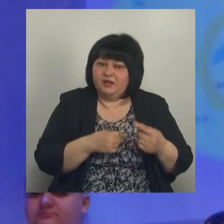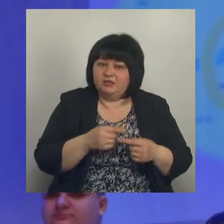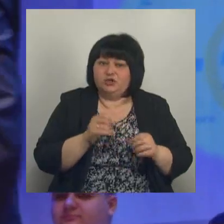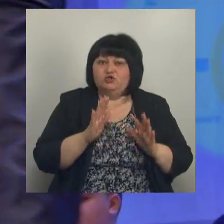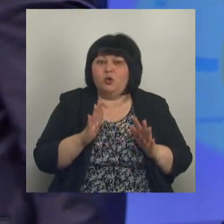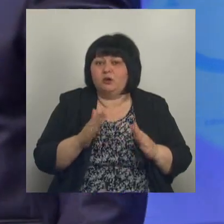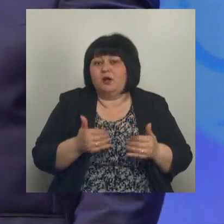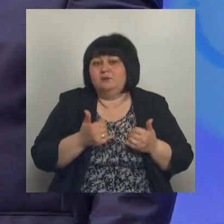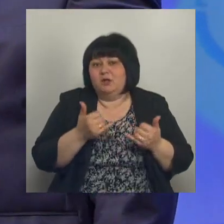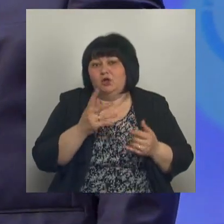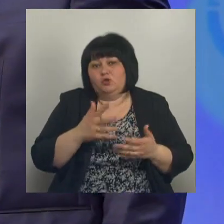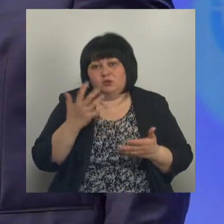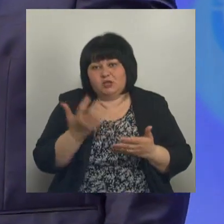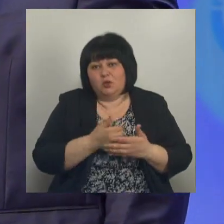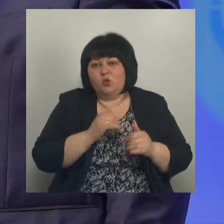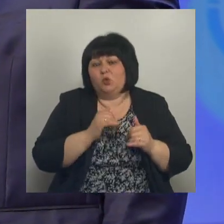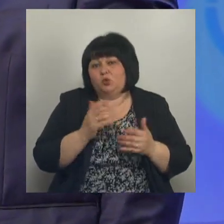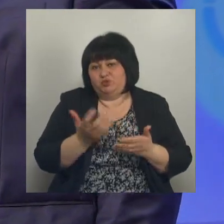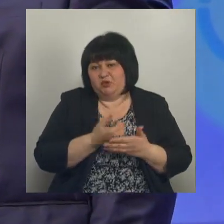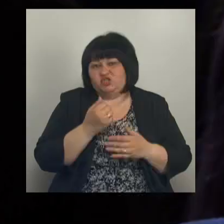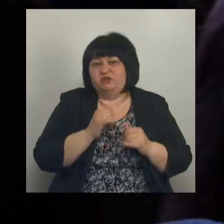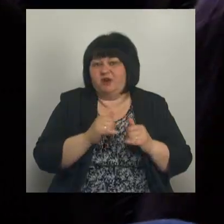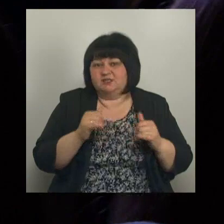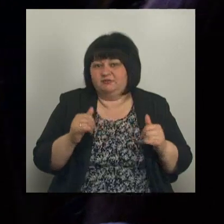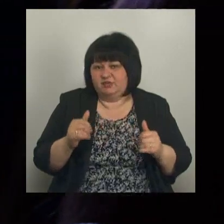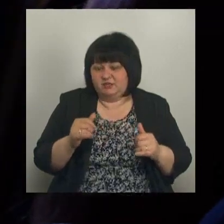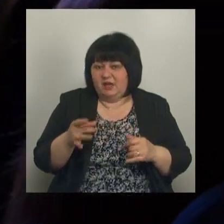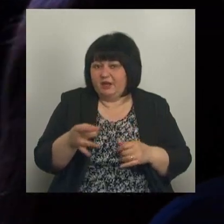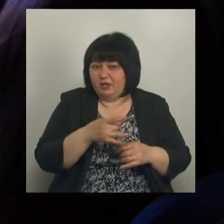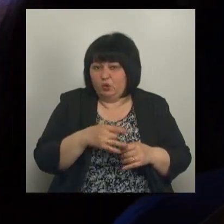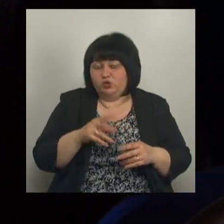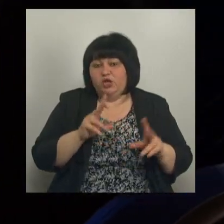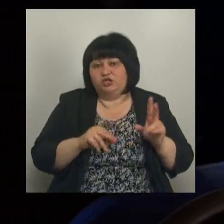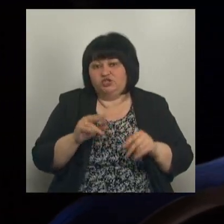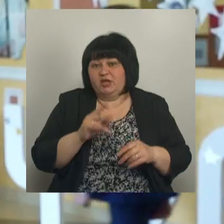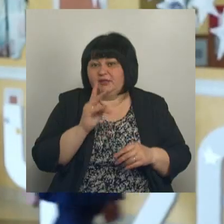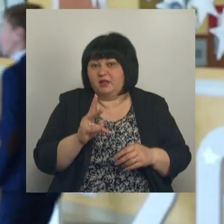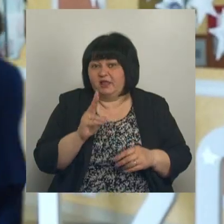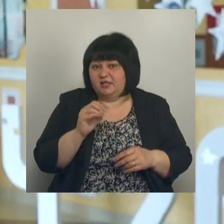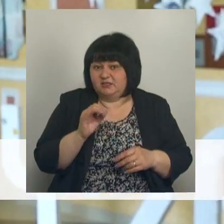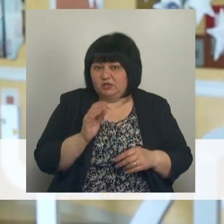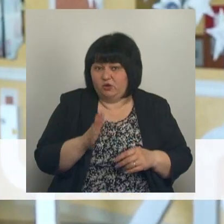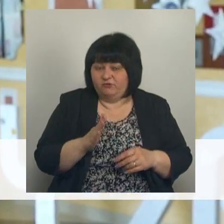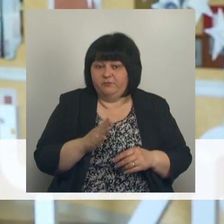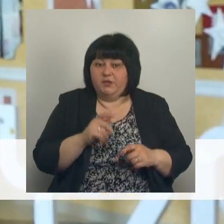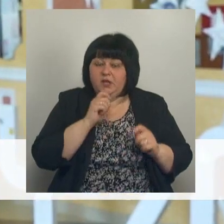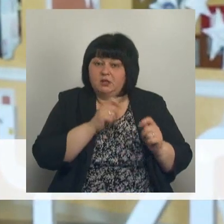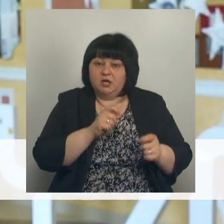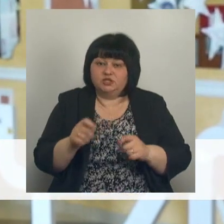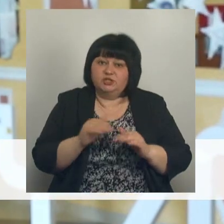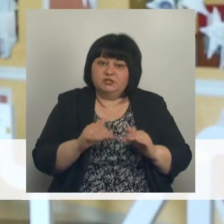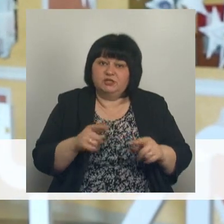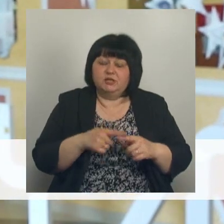молодых талантов, но и залог успешного развития всего региона, считает руководитель муниципалитета Николай Нестеров. Награждение детей – это как